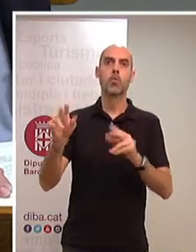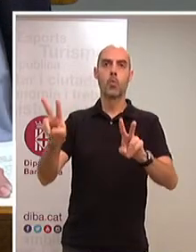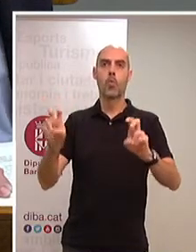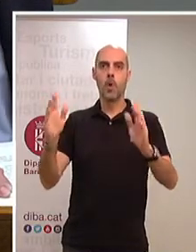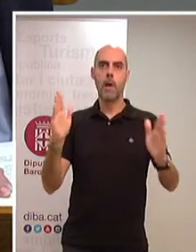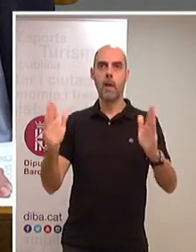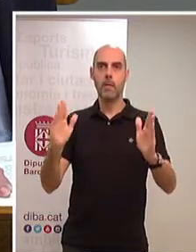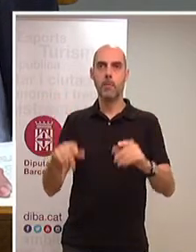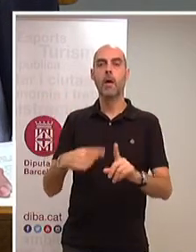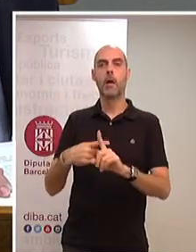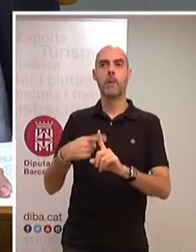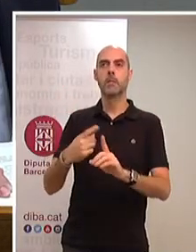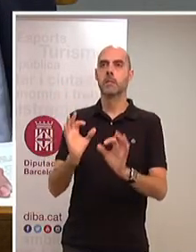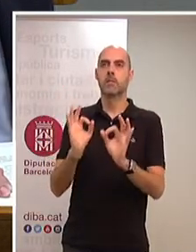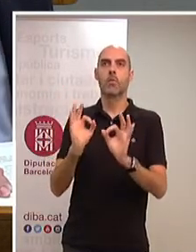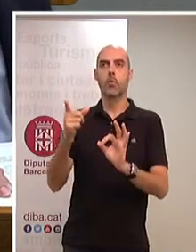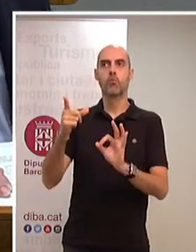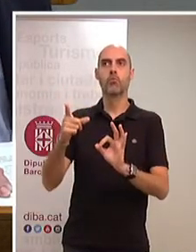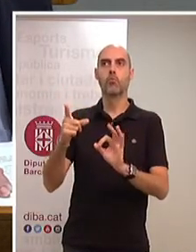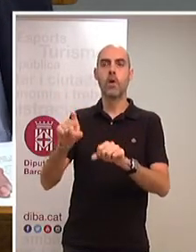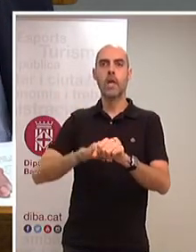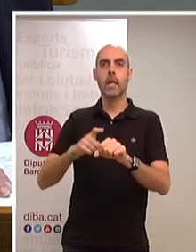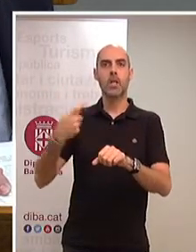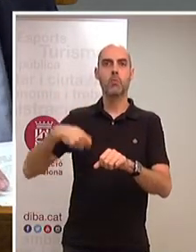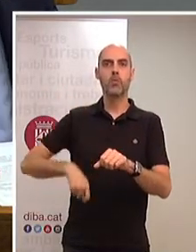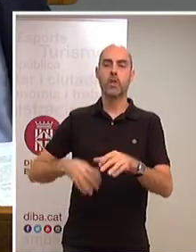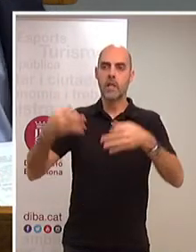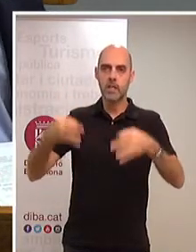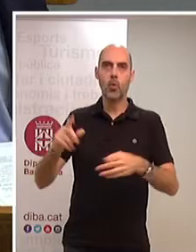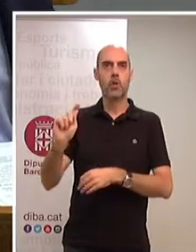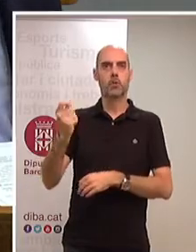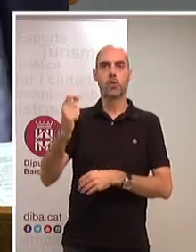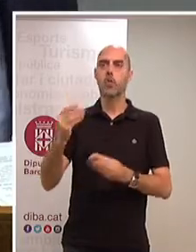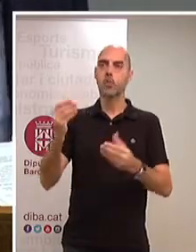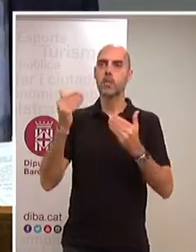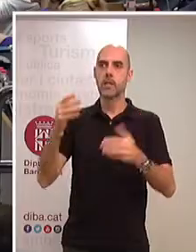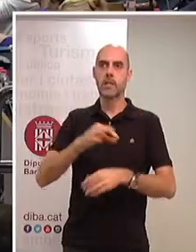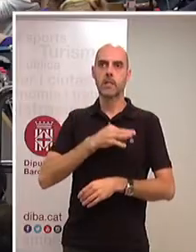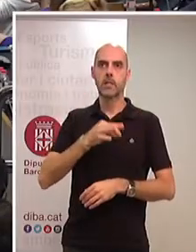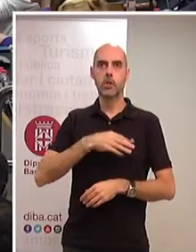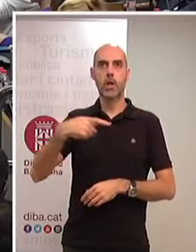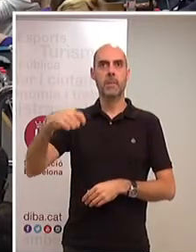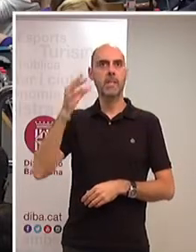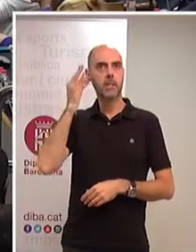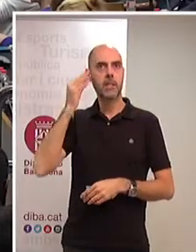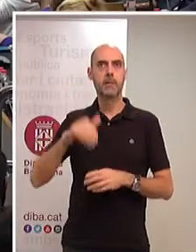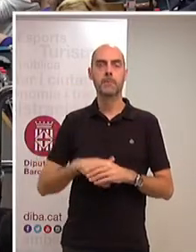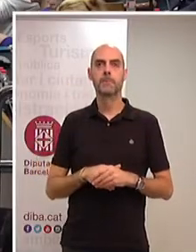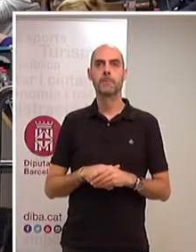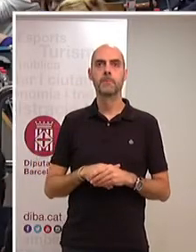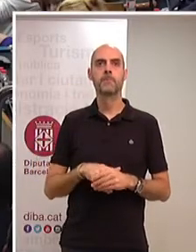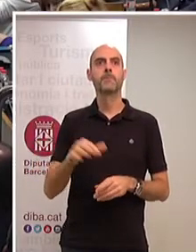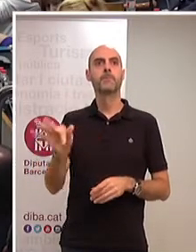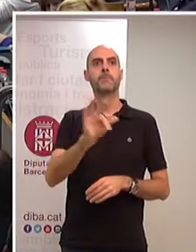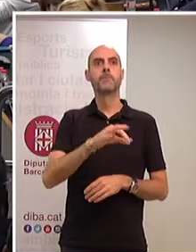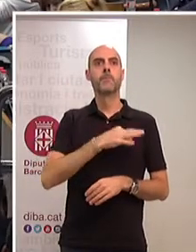segurs que el seu taranà professional farà que siguin llarg i profitós. Gràcies, senyora presidenta. Moltes gràcies. Senyor Funes, té la